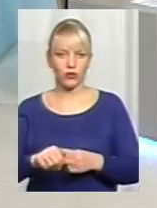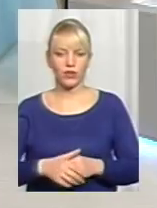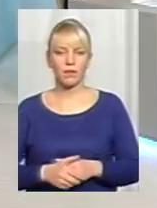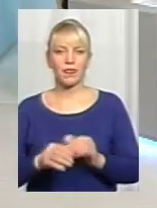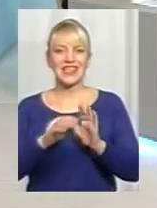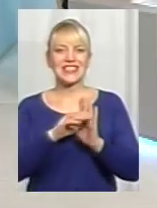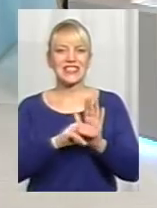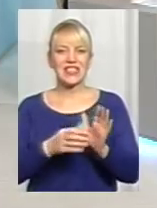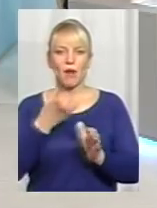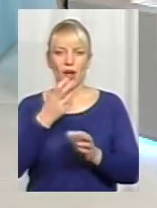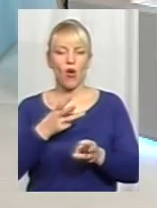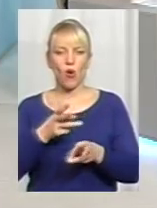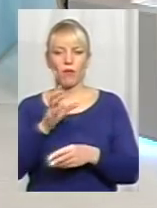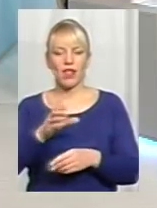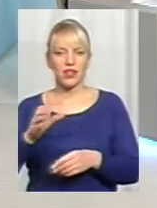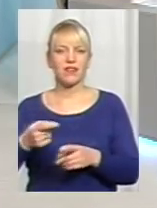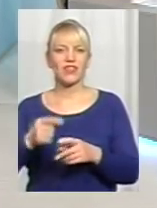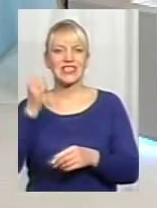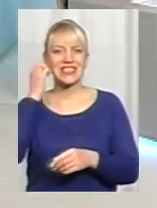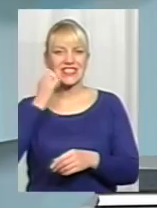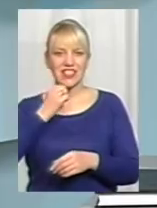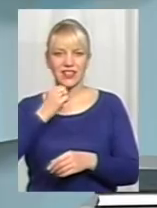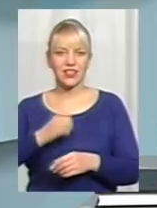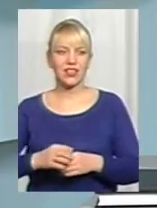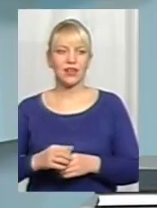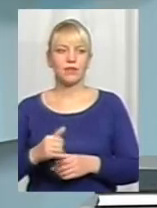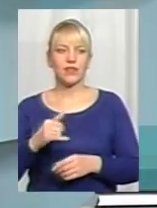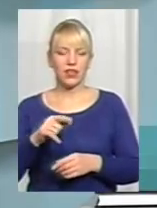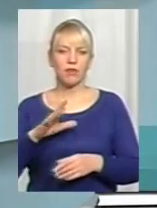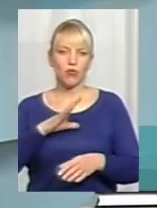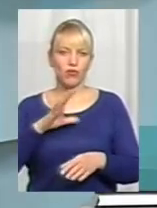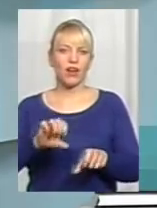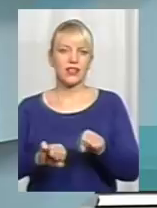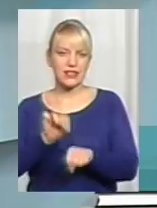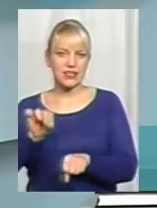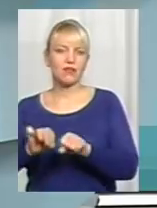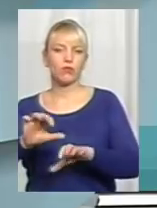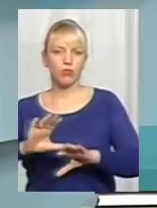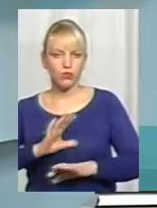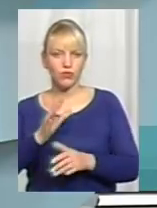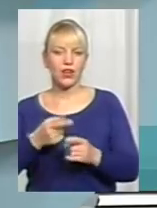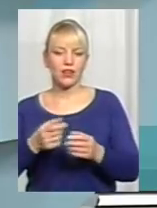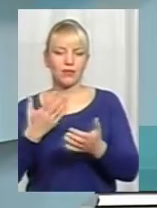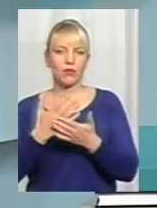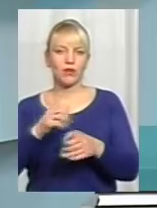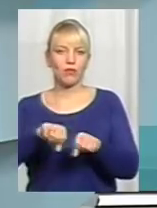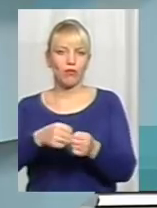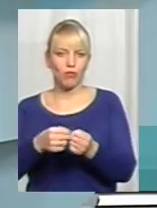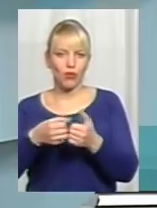застаріли. Де вони, коли були її дострив, ну, навіть в нашій міській мережі також буває таке, що відключають тепло. Є прорив, треба його